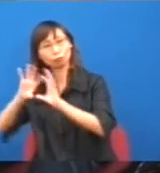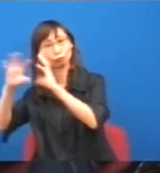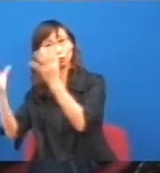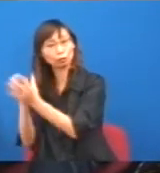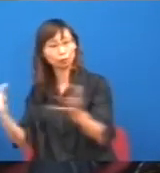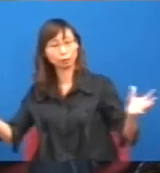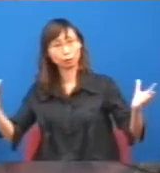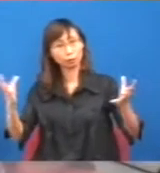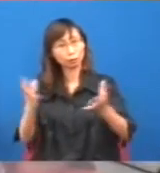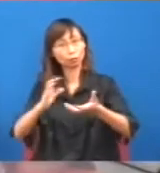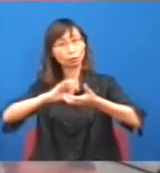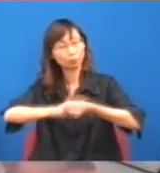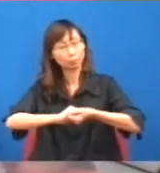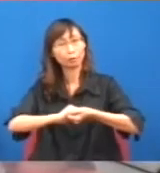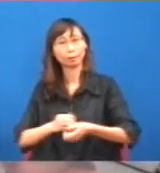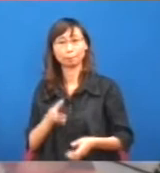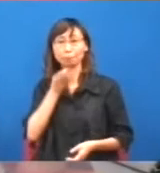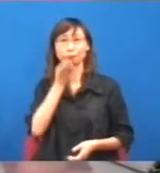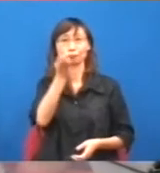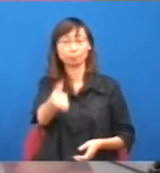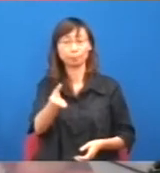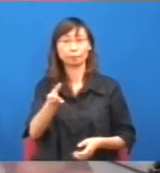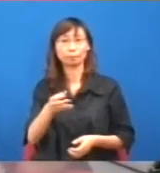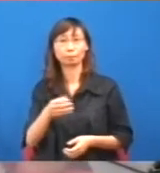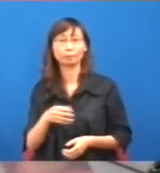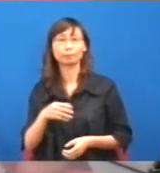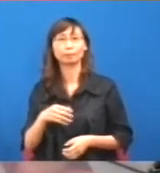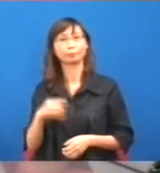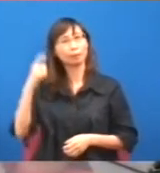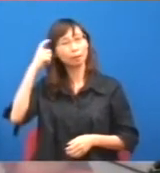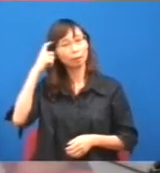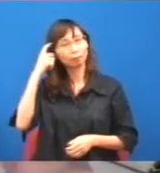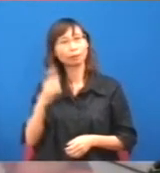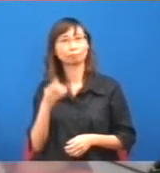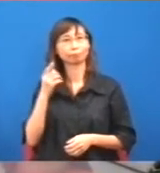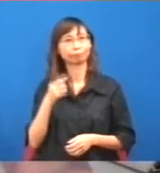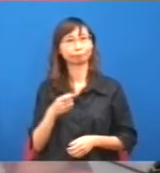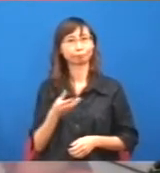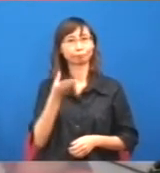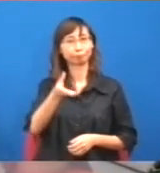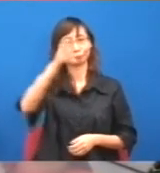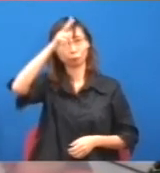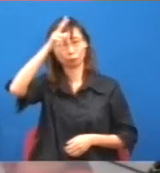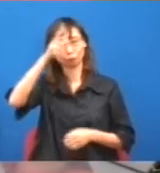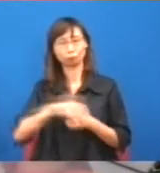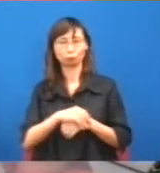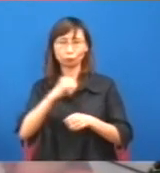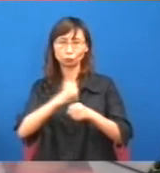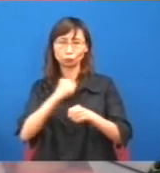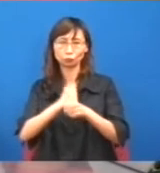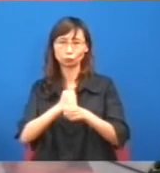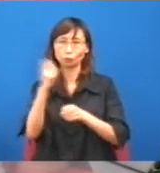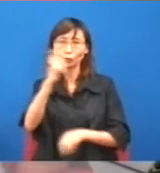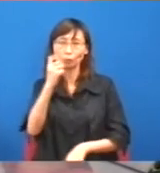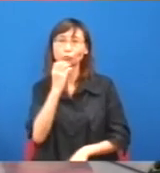策劃了,他們給意見給梁振英,不是給政府,就做九龍東,